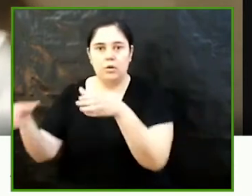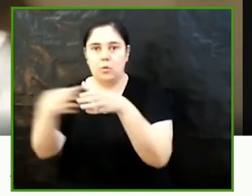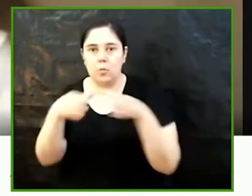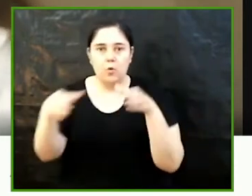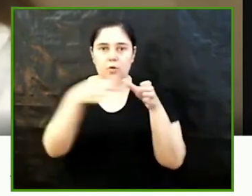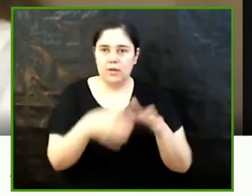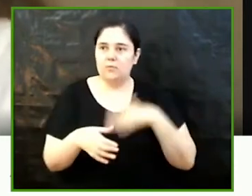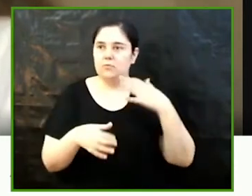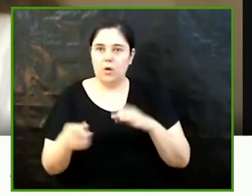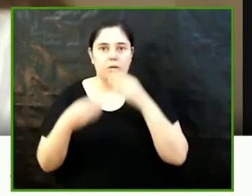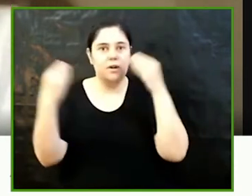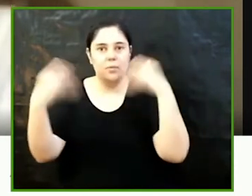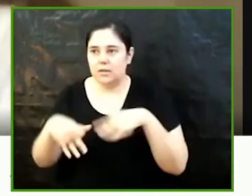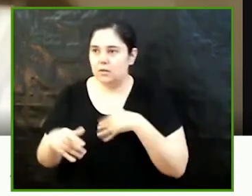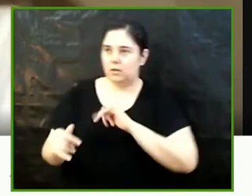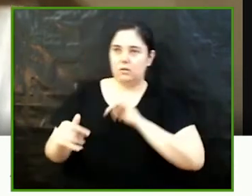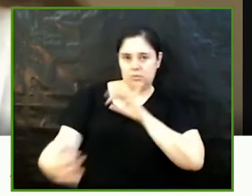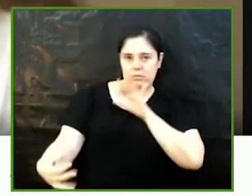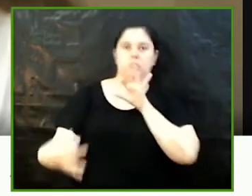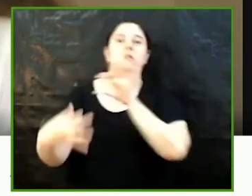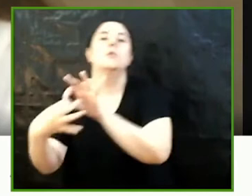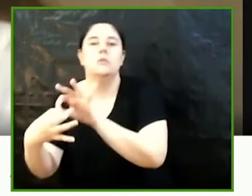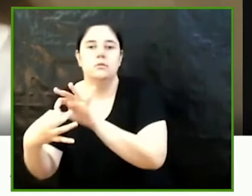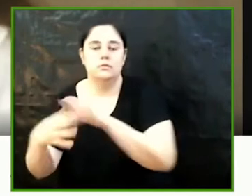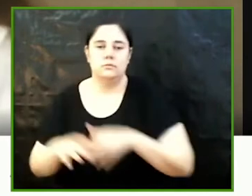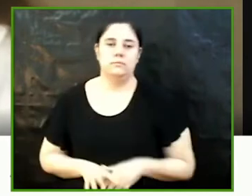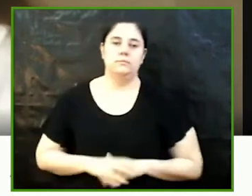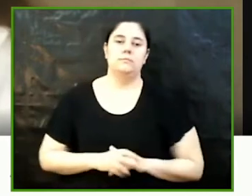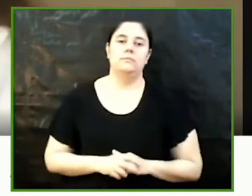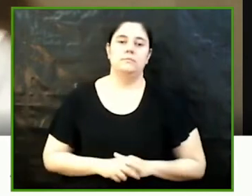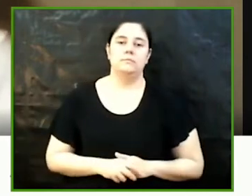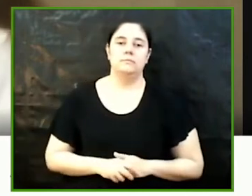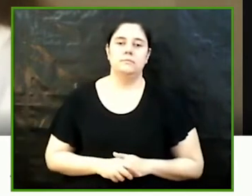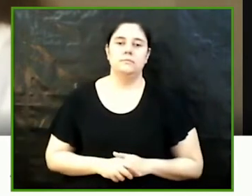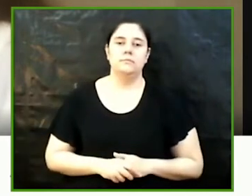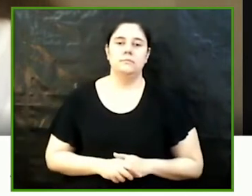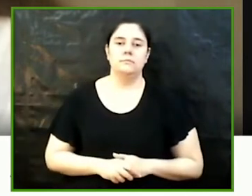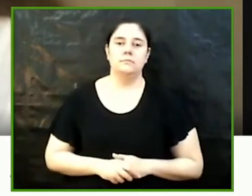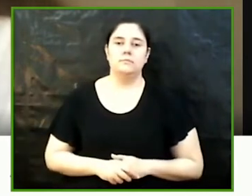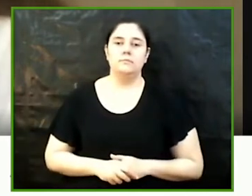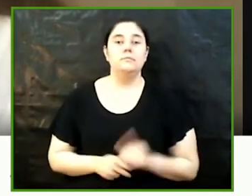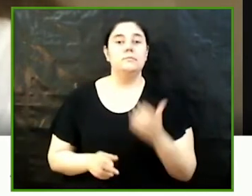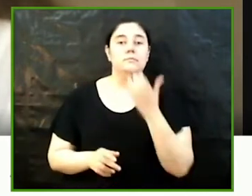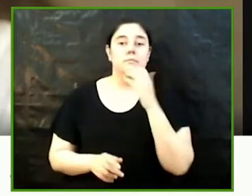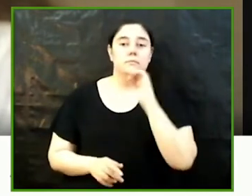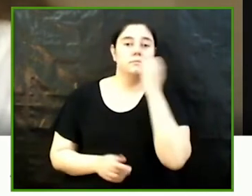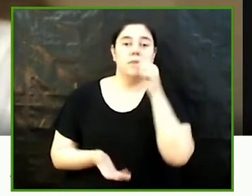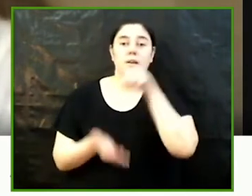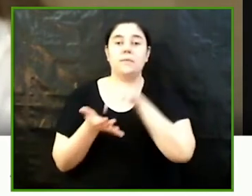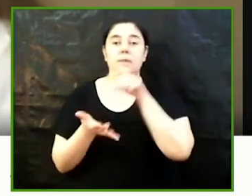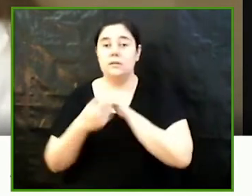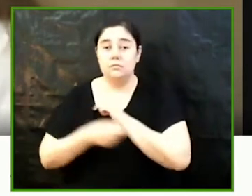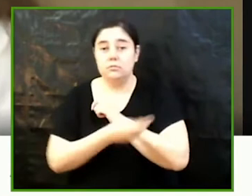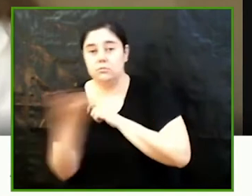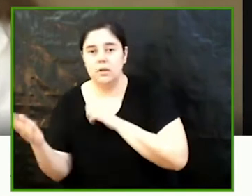-se mitjançant la representació i la performance d'allò que els fa subalterns d'entre totes aquestes reivindicacions el treball es contempla una